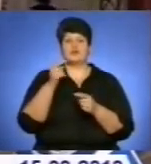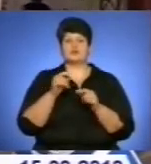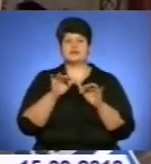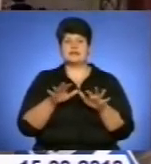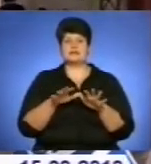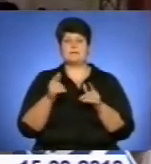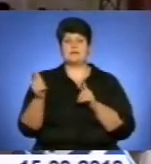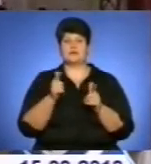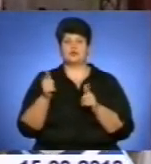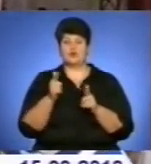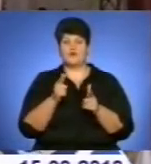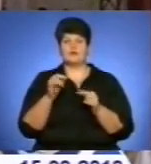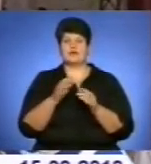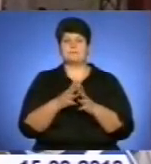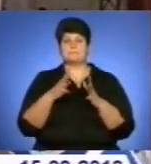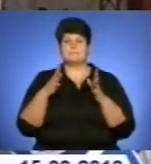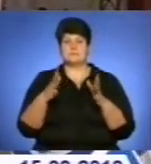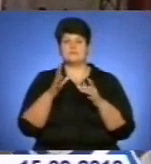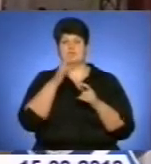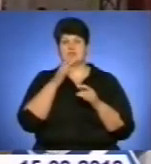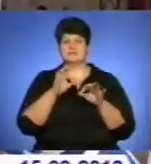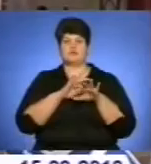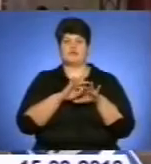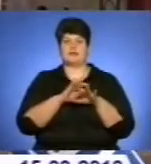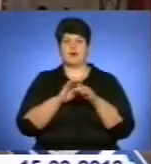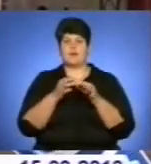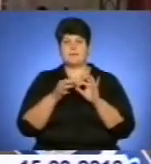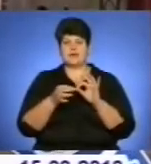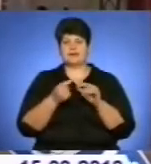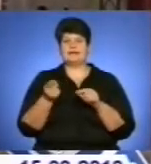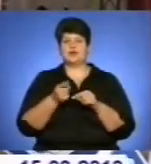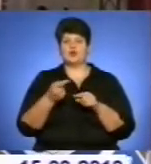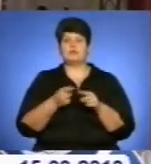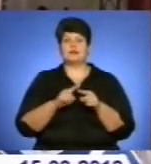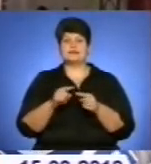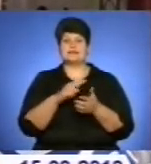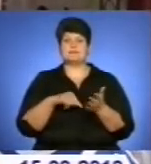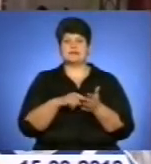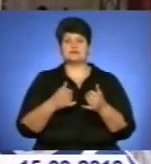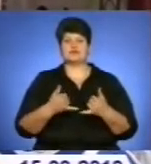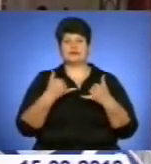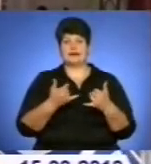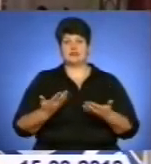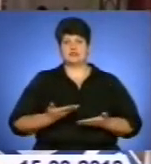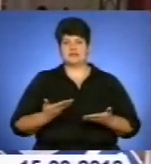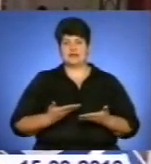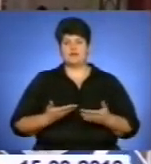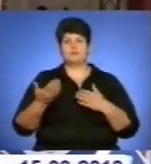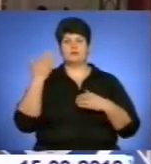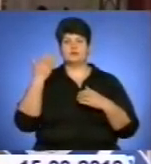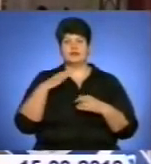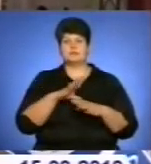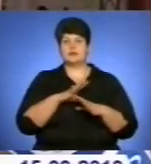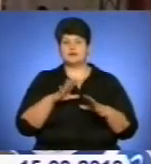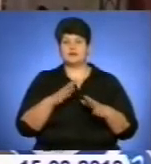інші олімпіади. Чим до вас приваблюється на Тернополезнавчий? Ми можемо дуже багато дізнатися про